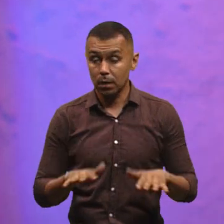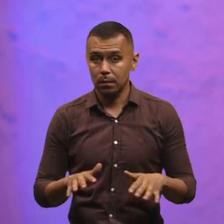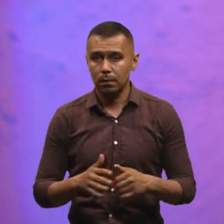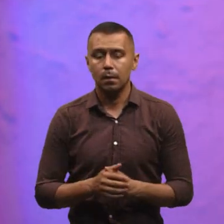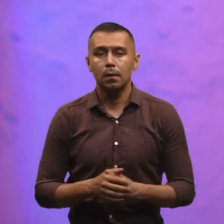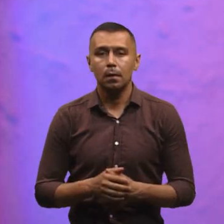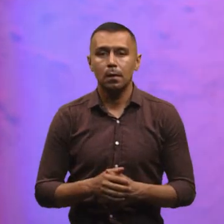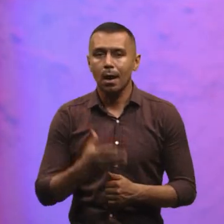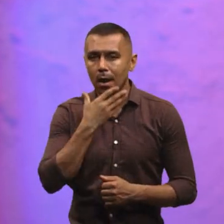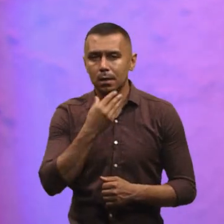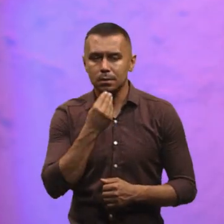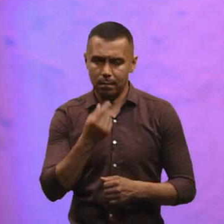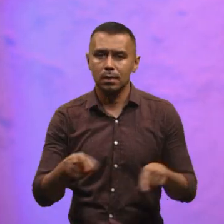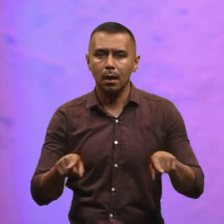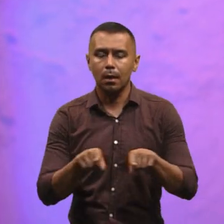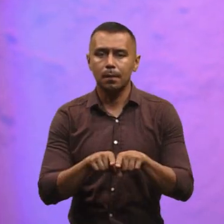і висіва така.